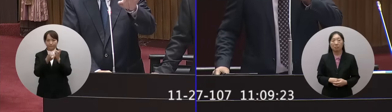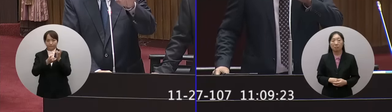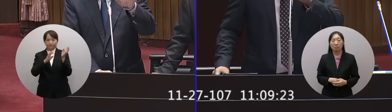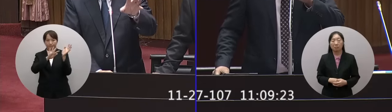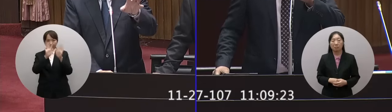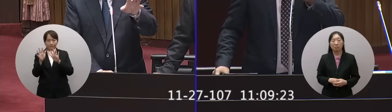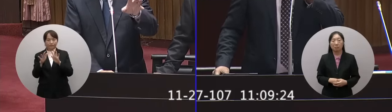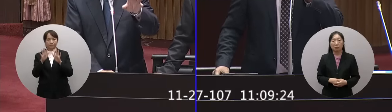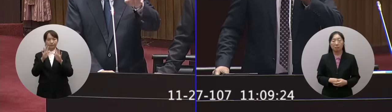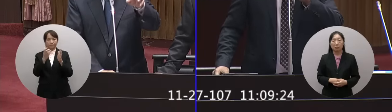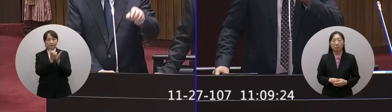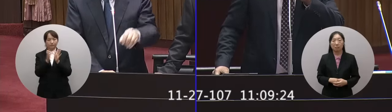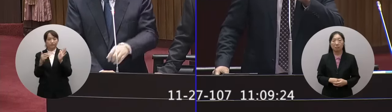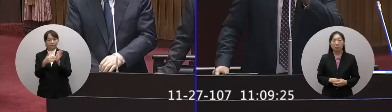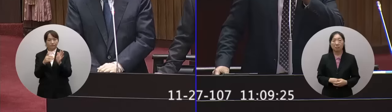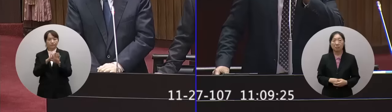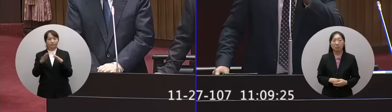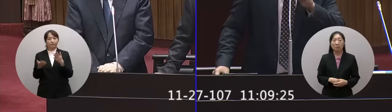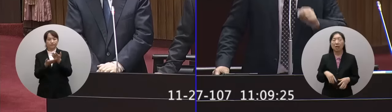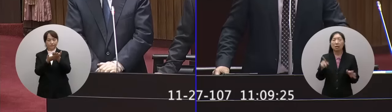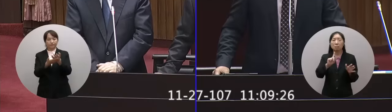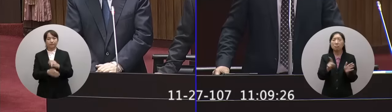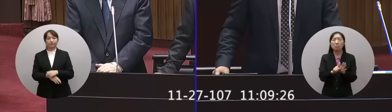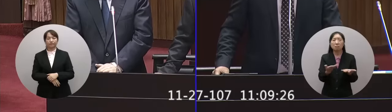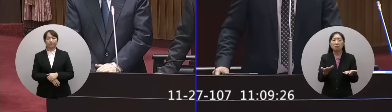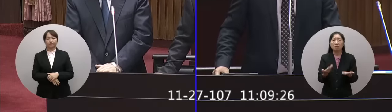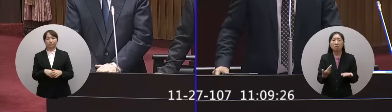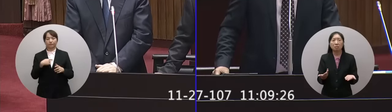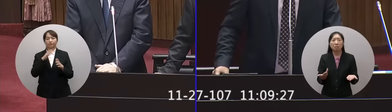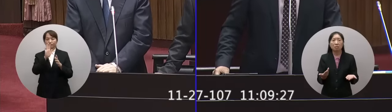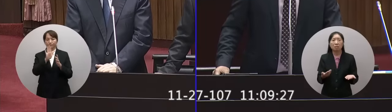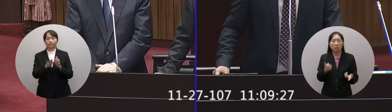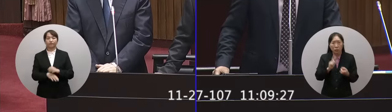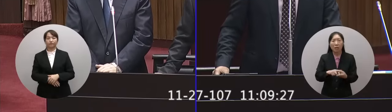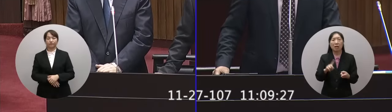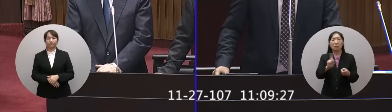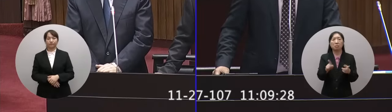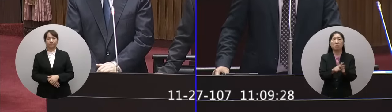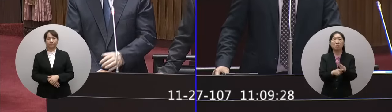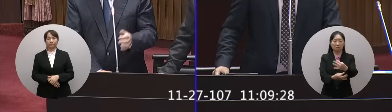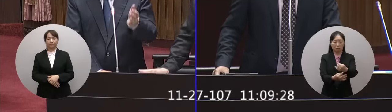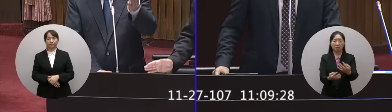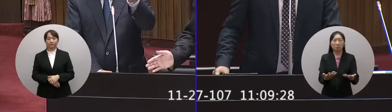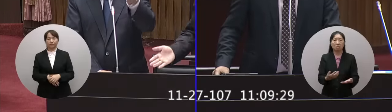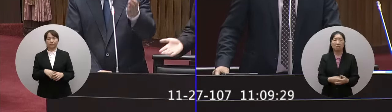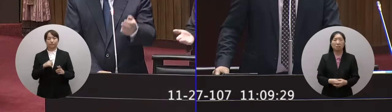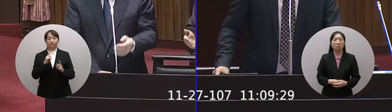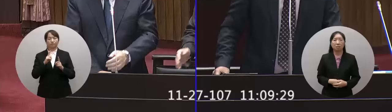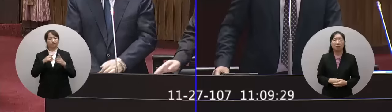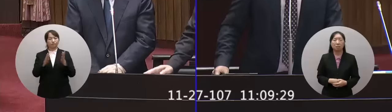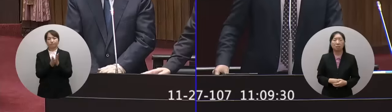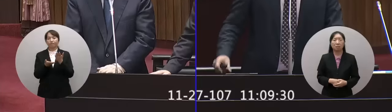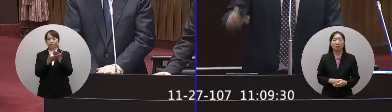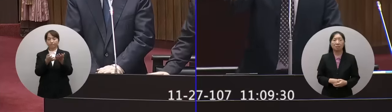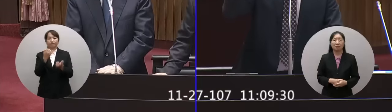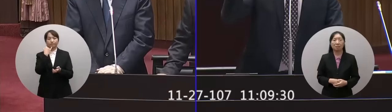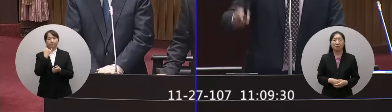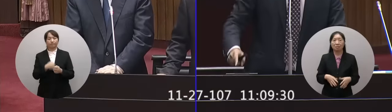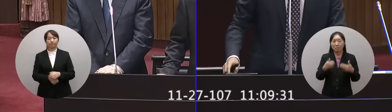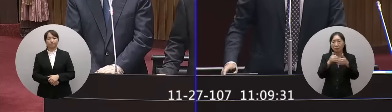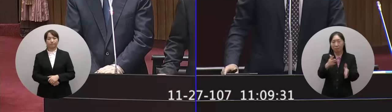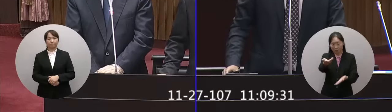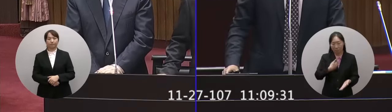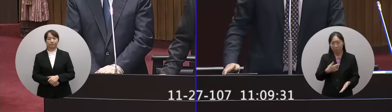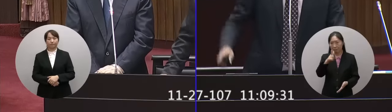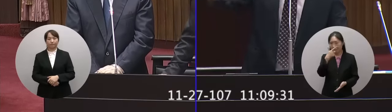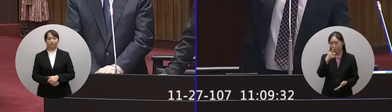的部分我們已經有了馬上可以提什麼時候提出來我們已經有了對 什麼時候提出來我們隨時可以提供給黃員好 不要提